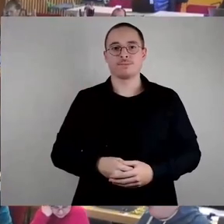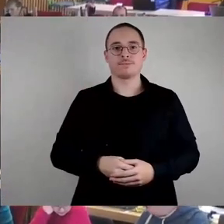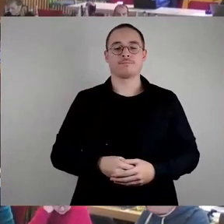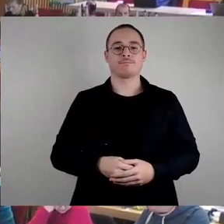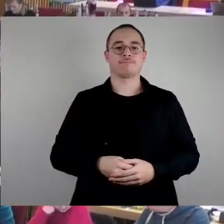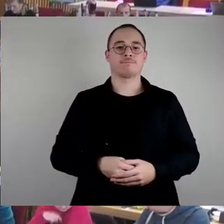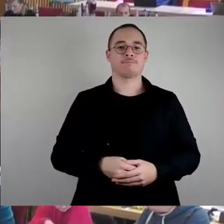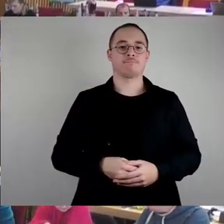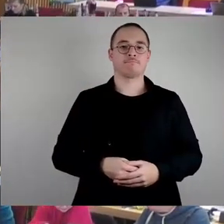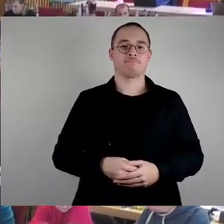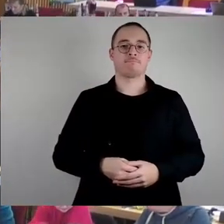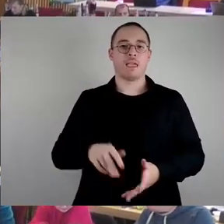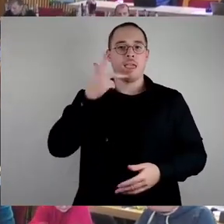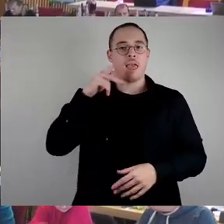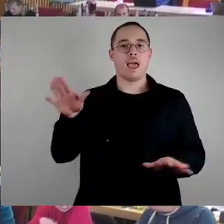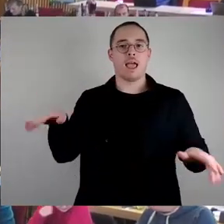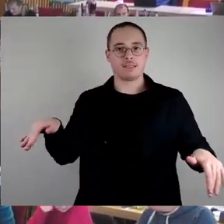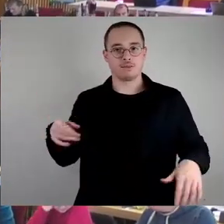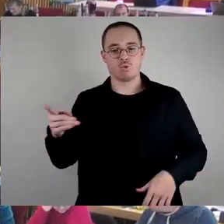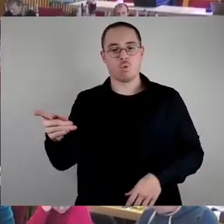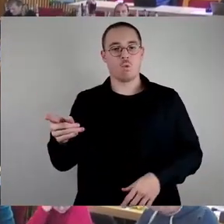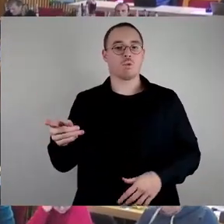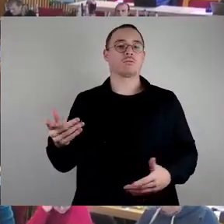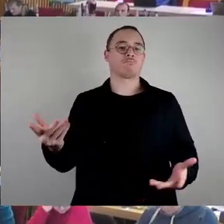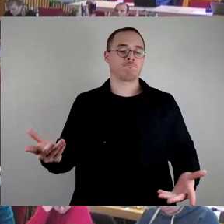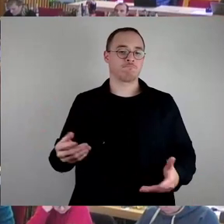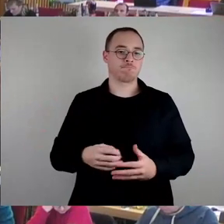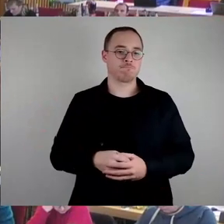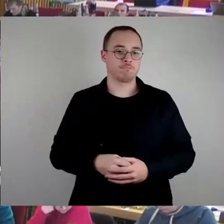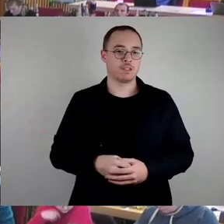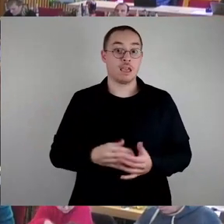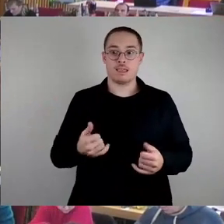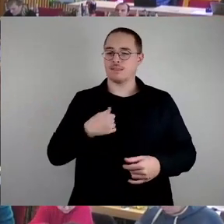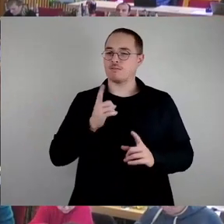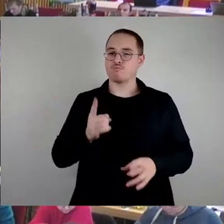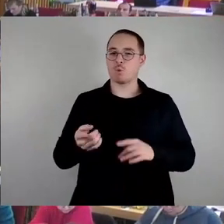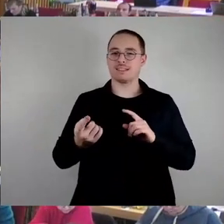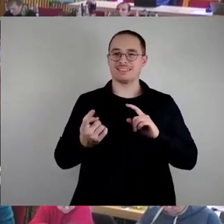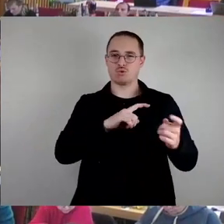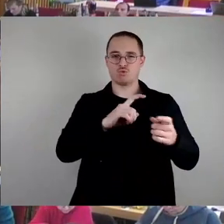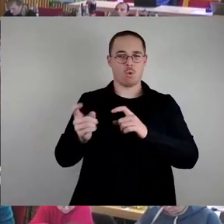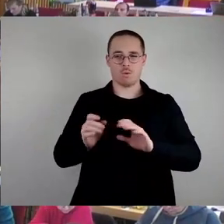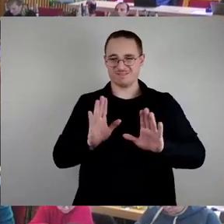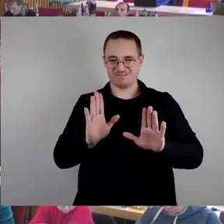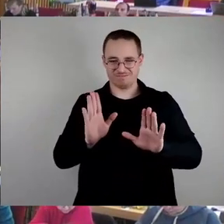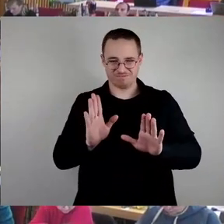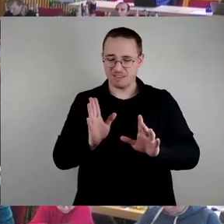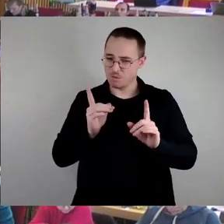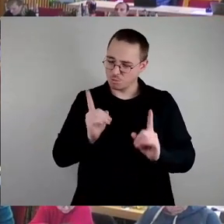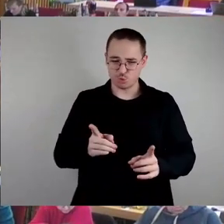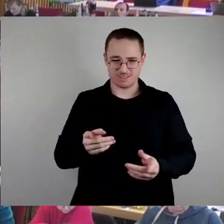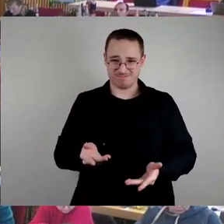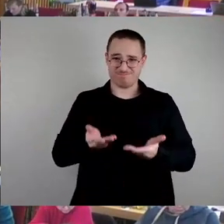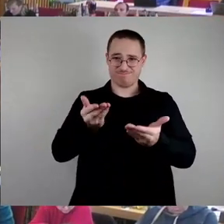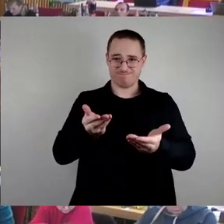Sehr geehrter Herr Oberbürgermeister, liebe Kolleginnen und Kollegen, ich glaube, wir müssen die Debatte jetzt aber an der Stelle mal führen, weil auch wenn wir